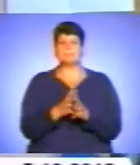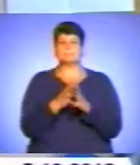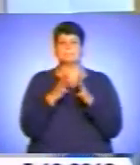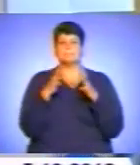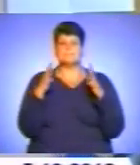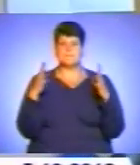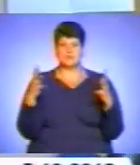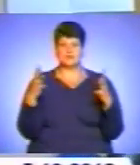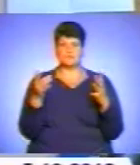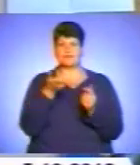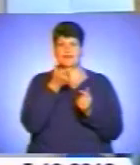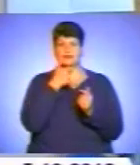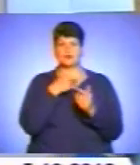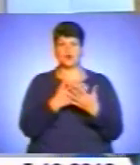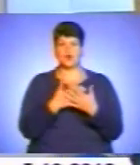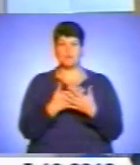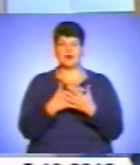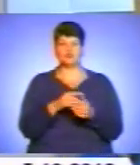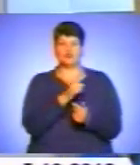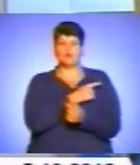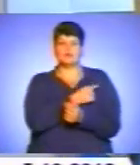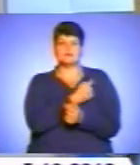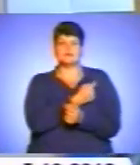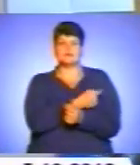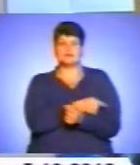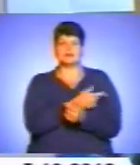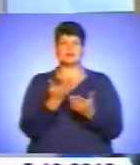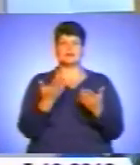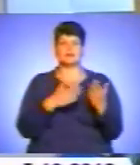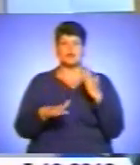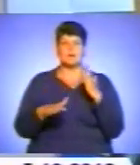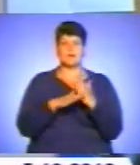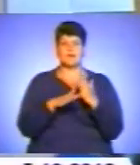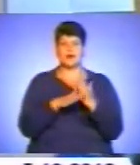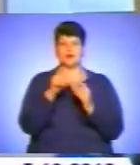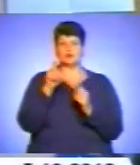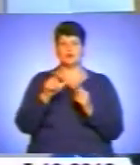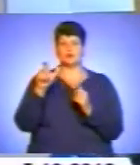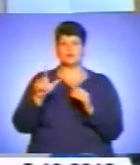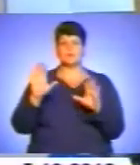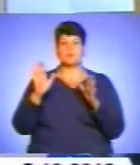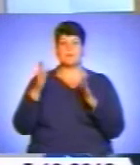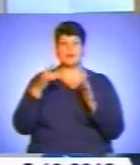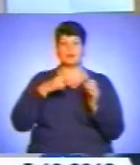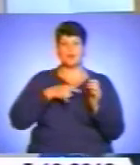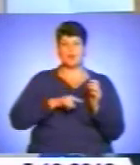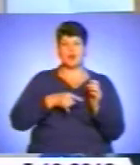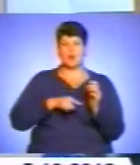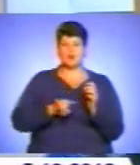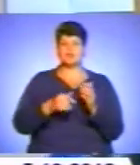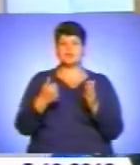елітну громаду в медицині, які допомагають людям від моменту народження і